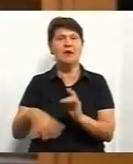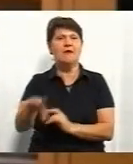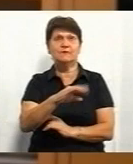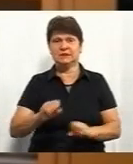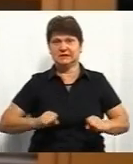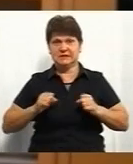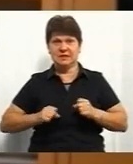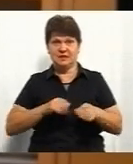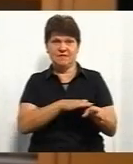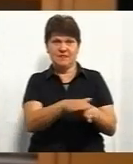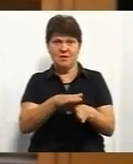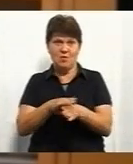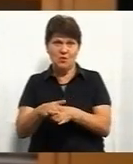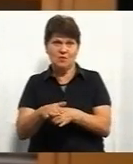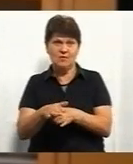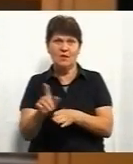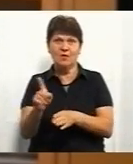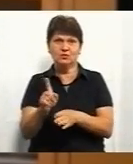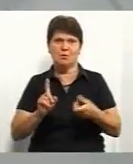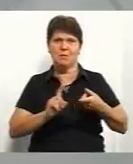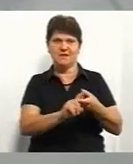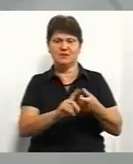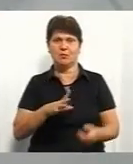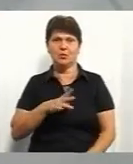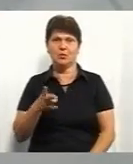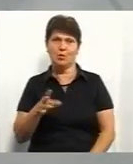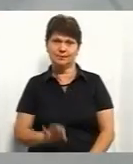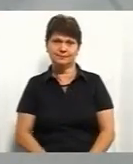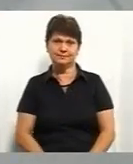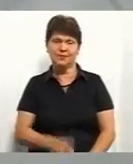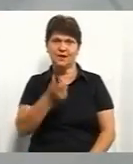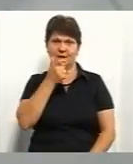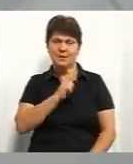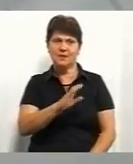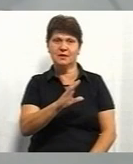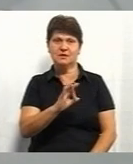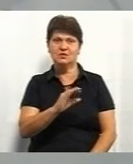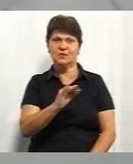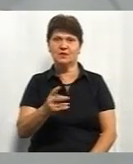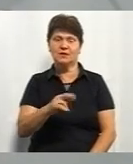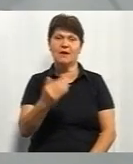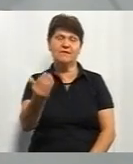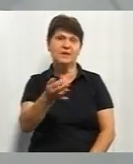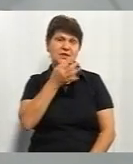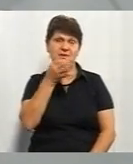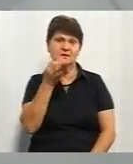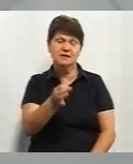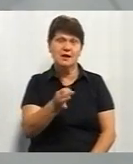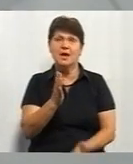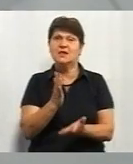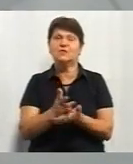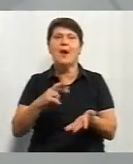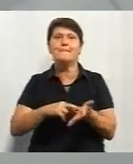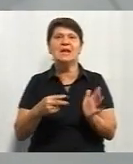цей план ліжкоднів виконувати і все, що було до нього, прив'язано. Пані Софію, от ви зазначили, що існував